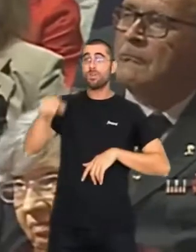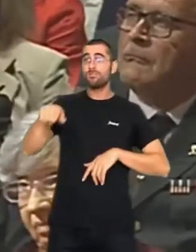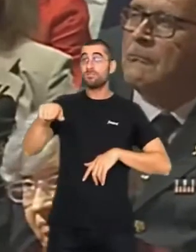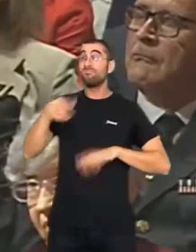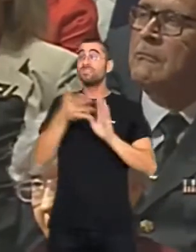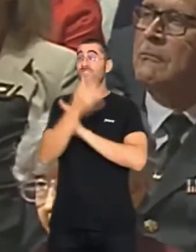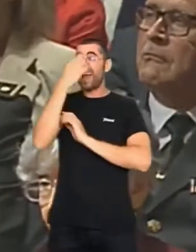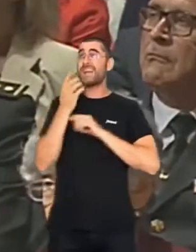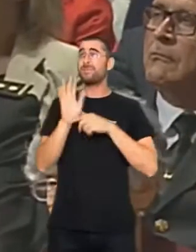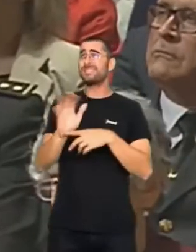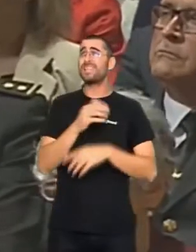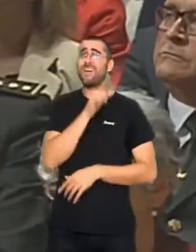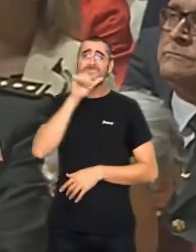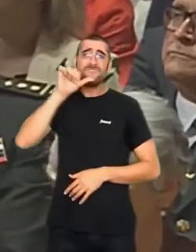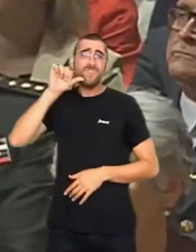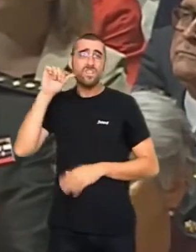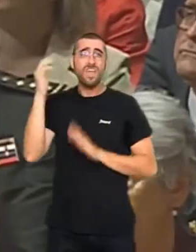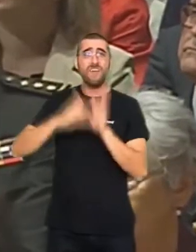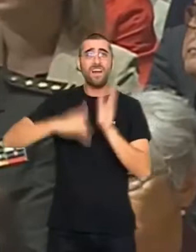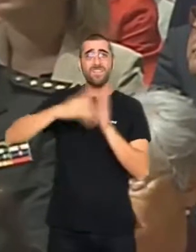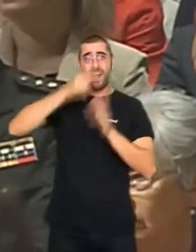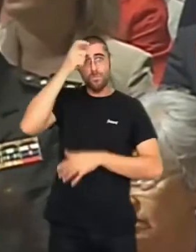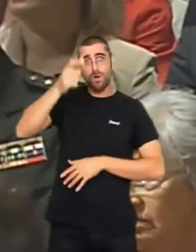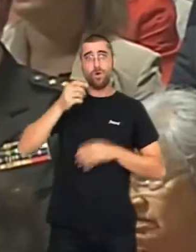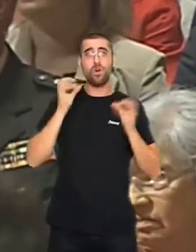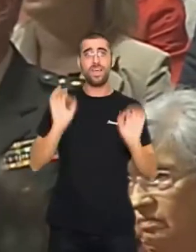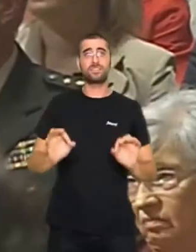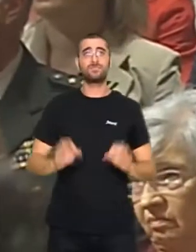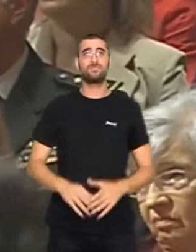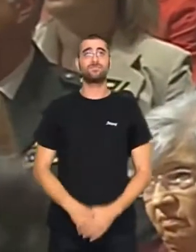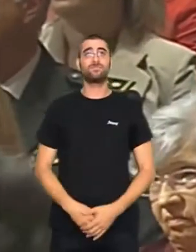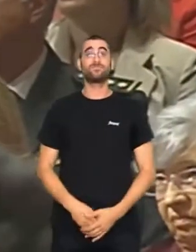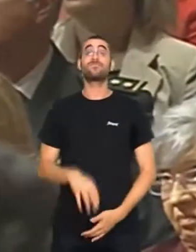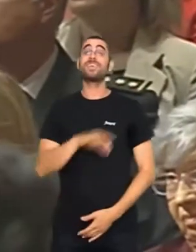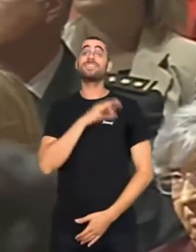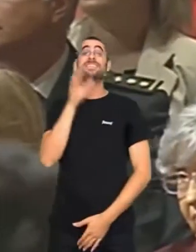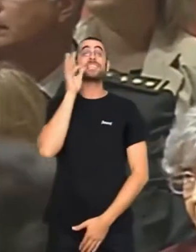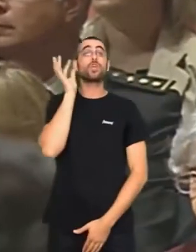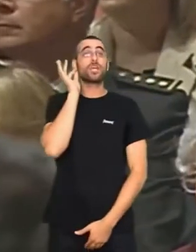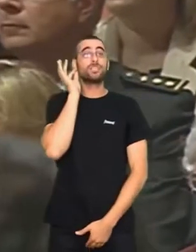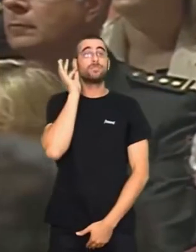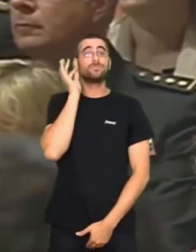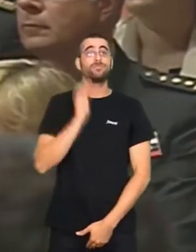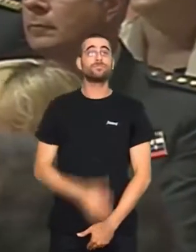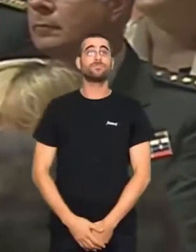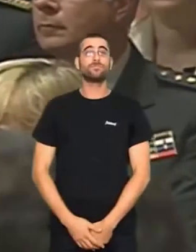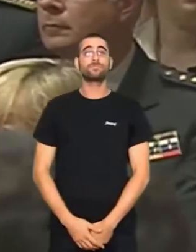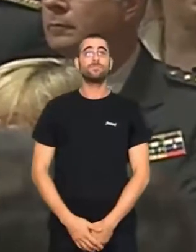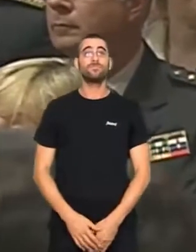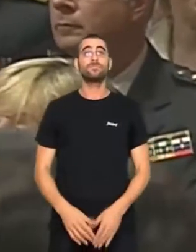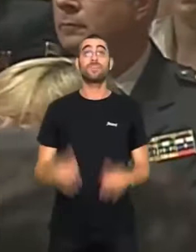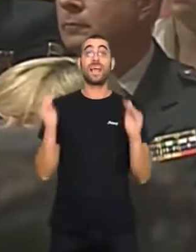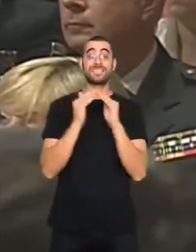que millor representa la voluntat de ser del poble valencià. Senyores i senyors, les cases